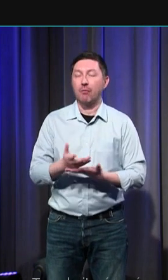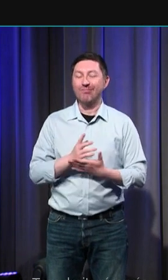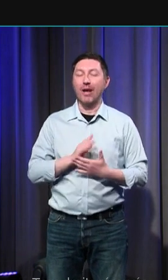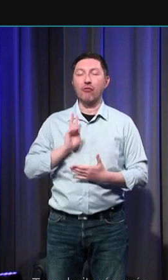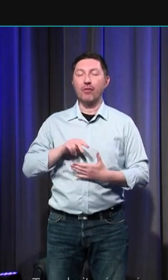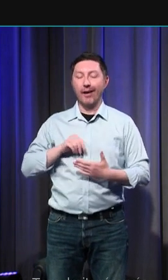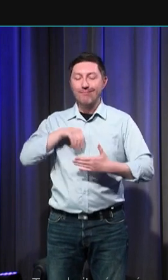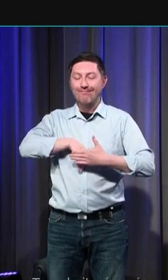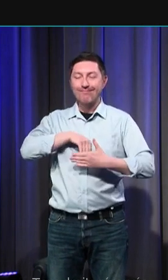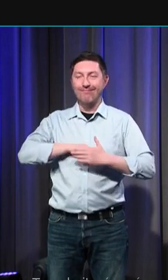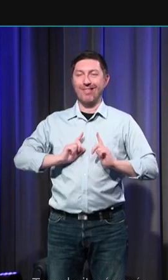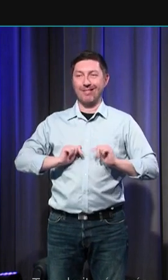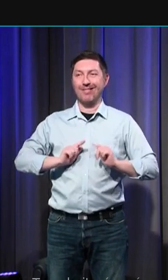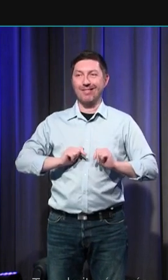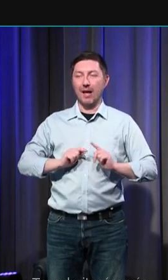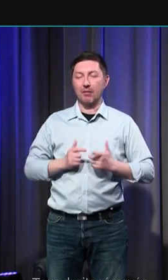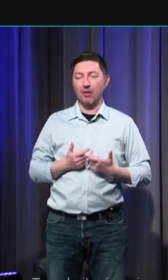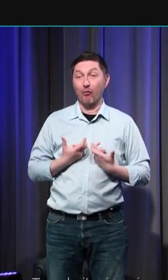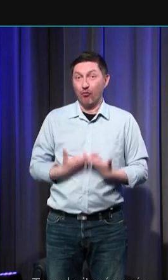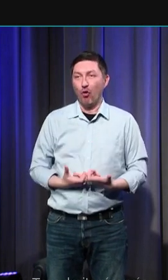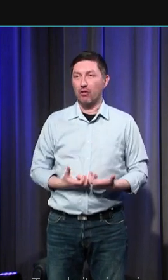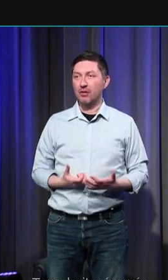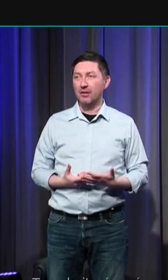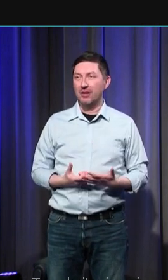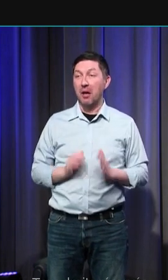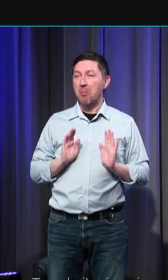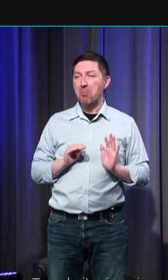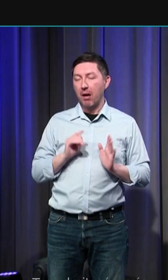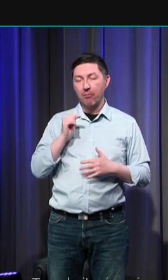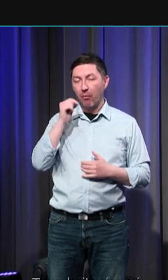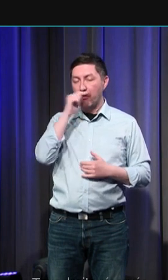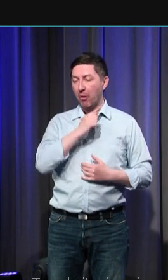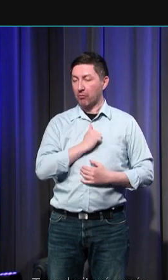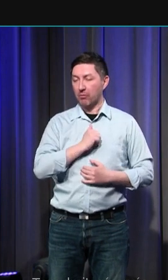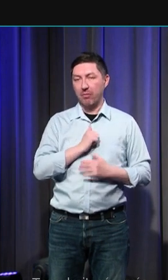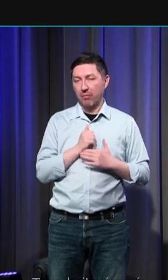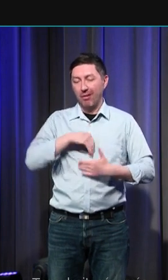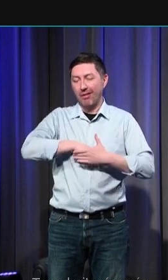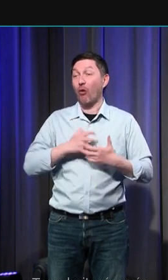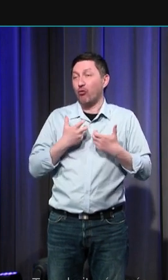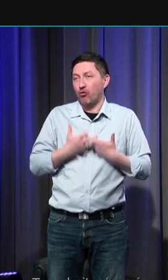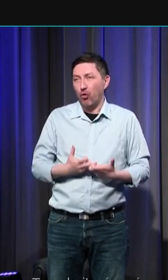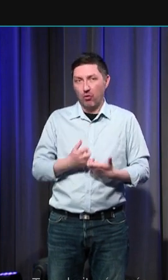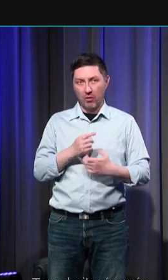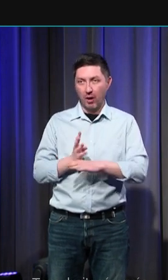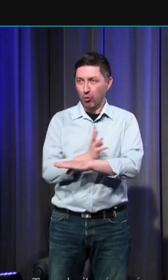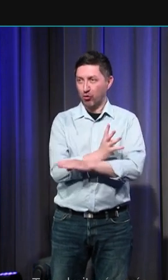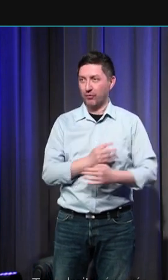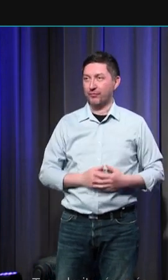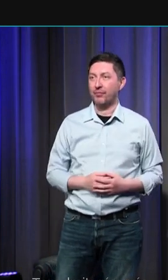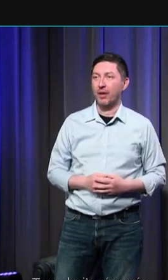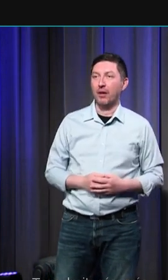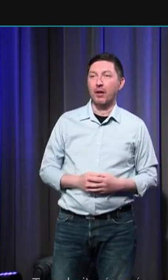autre, même si nous nous le cachons à nous-mêmes, nous voulons ces ressentis. Pour Augustin, ce qui est brouillé